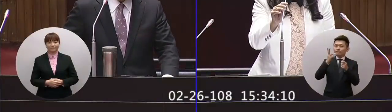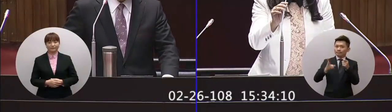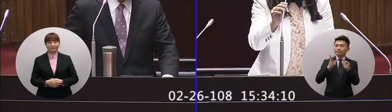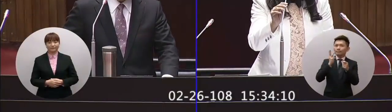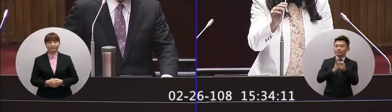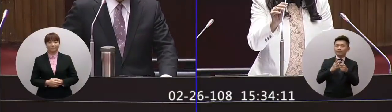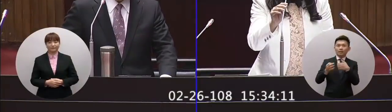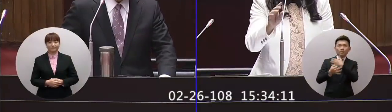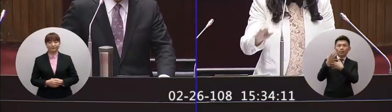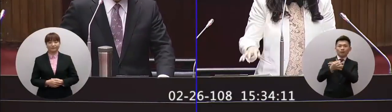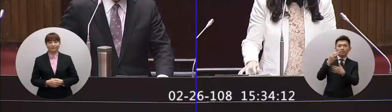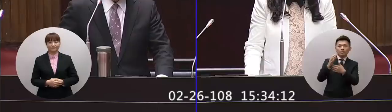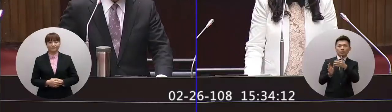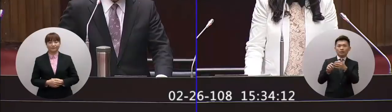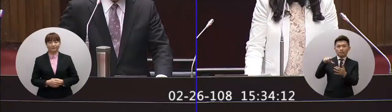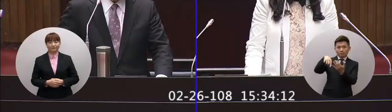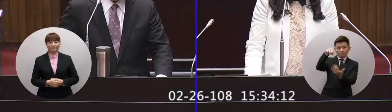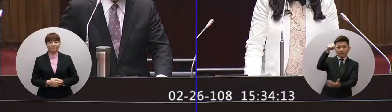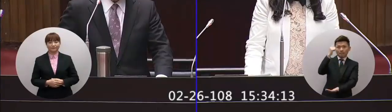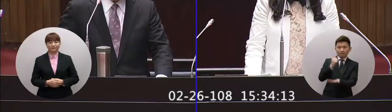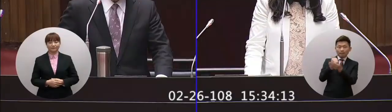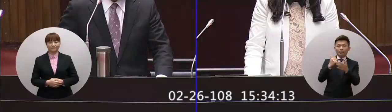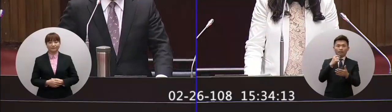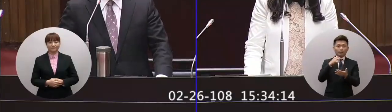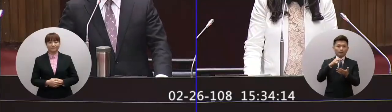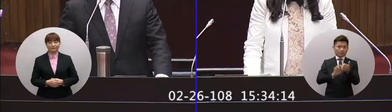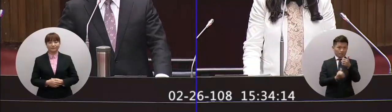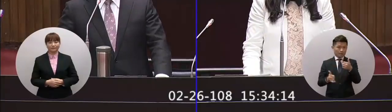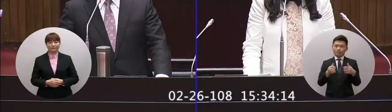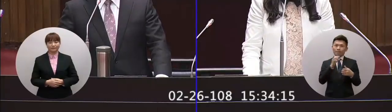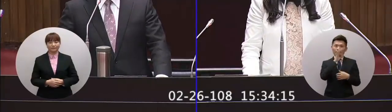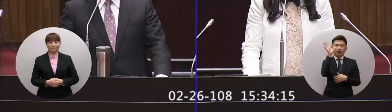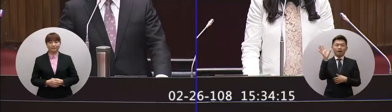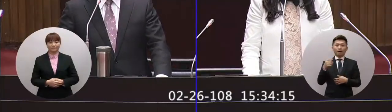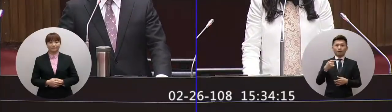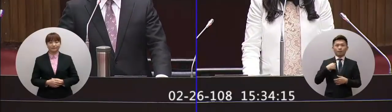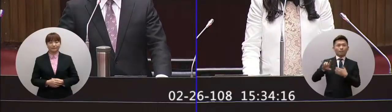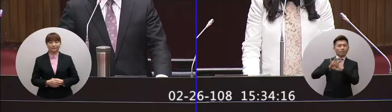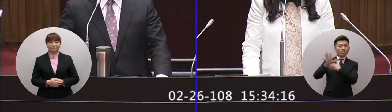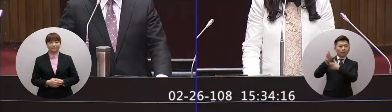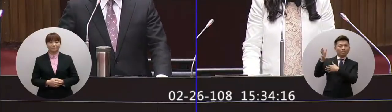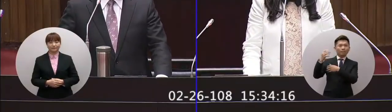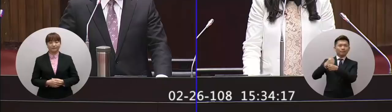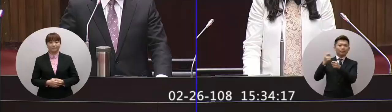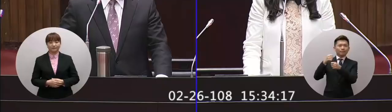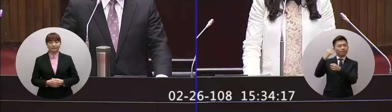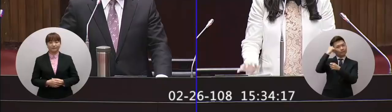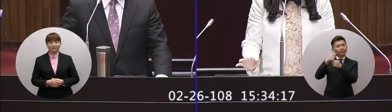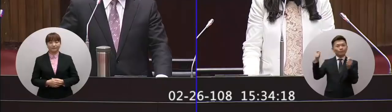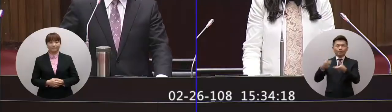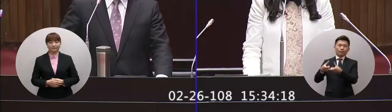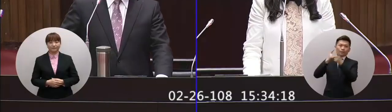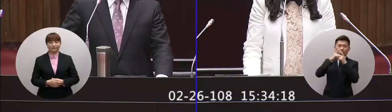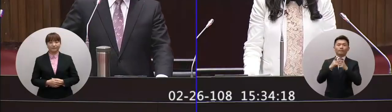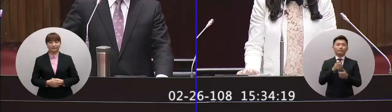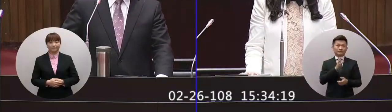沒有喬選的立法委員在這個立法院那我是旅居長年在海外紐約回來的立法委員那